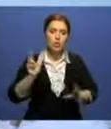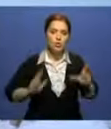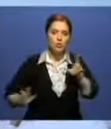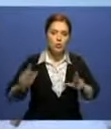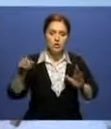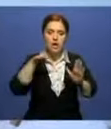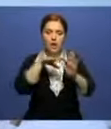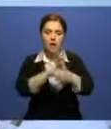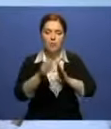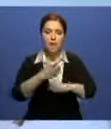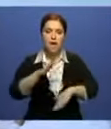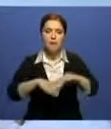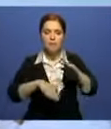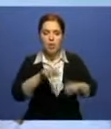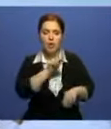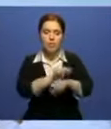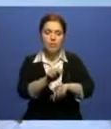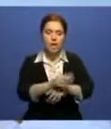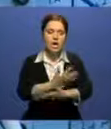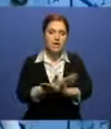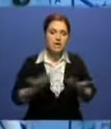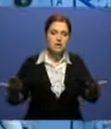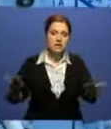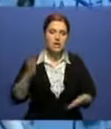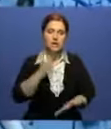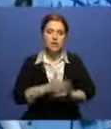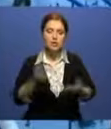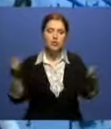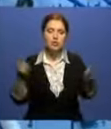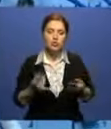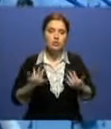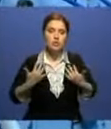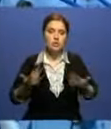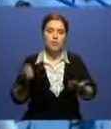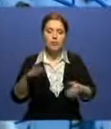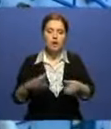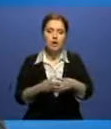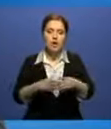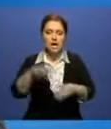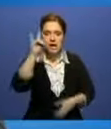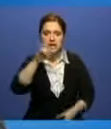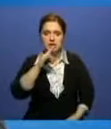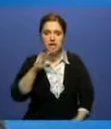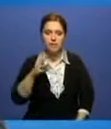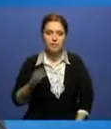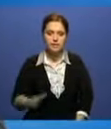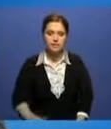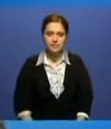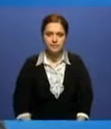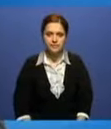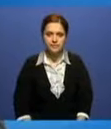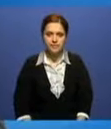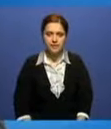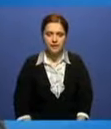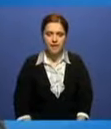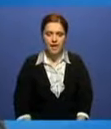внедрили дуальное обучение по различным промышленным специальностям, необходимым для корпорации «Казакмыс». Самое главное, мы должны